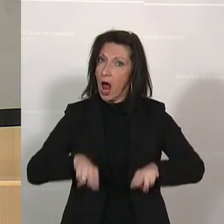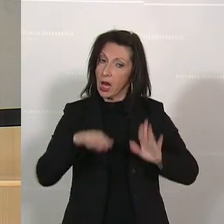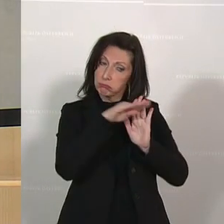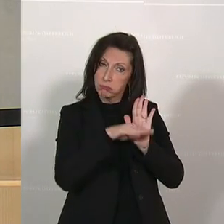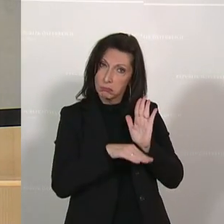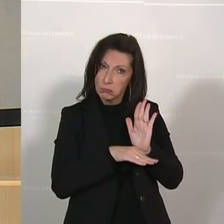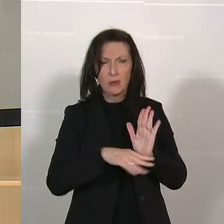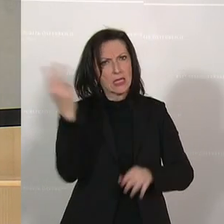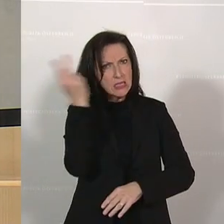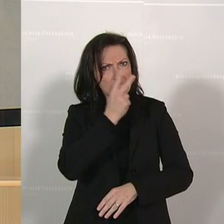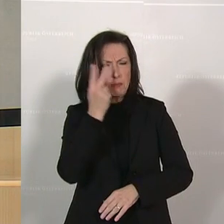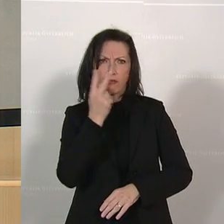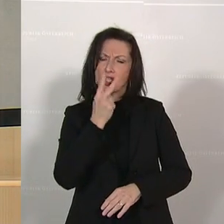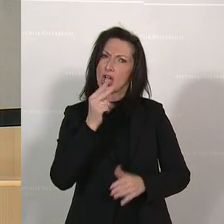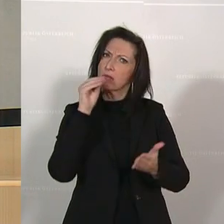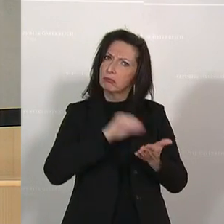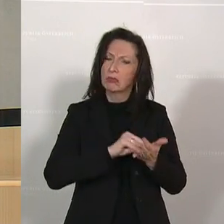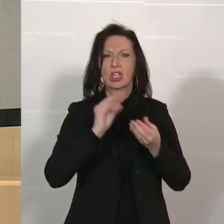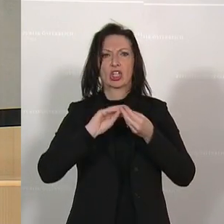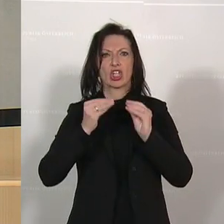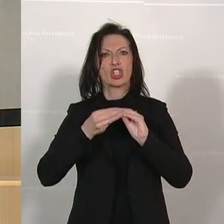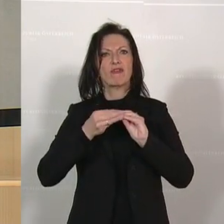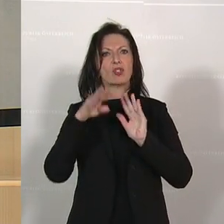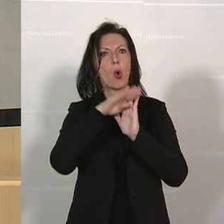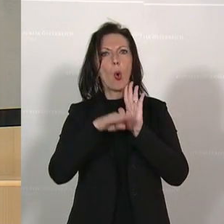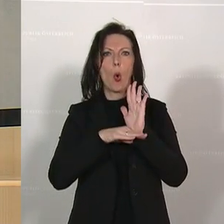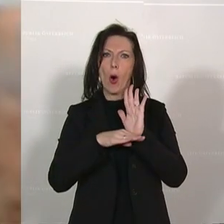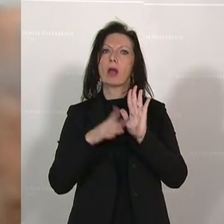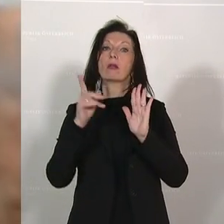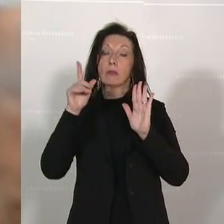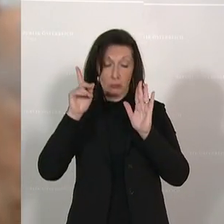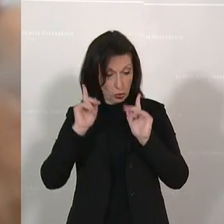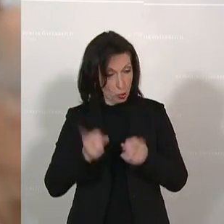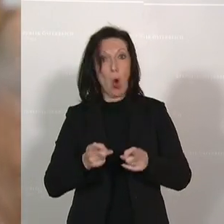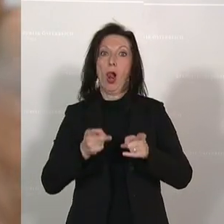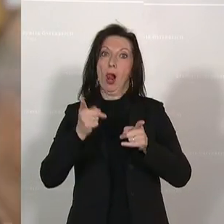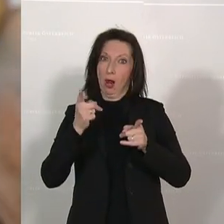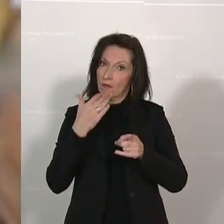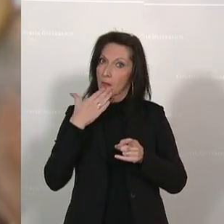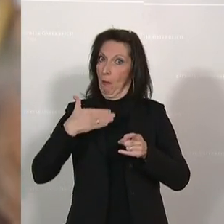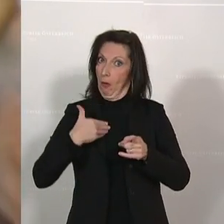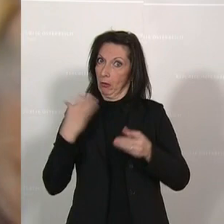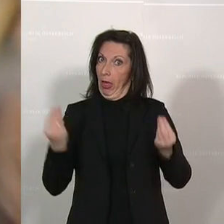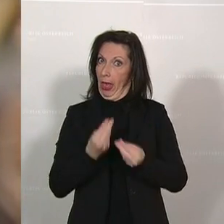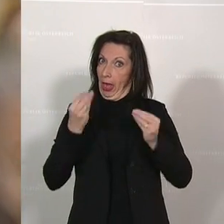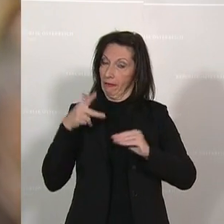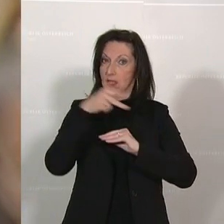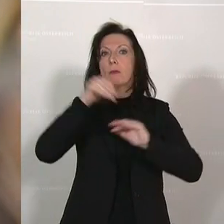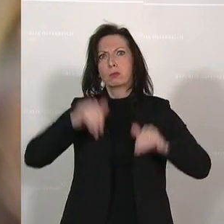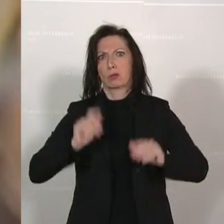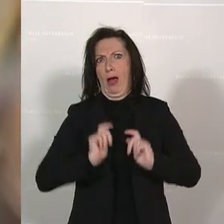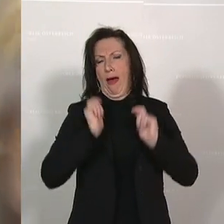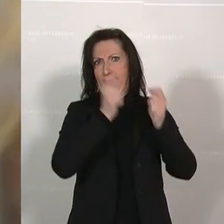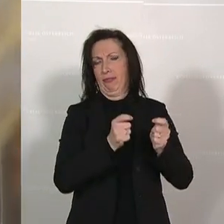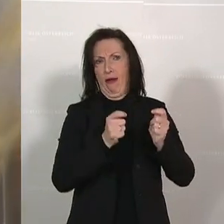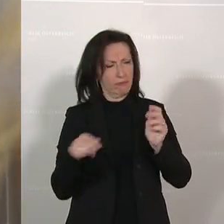Und dort ist natürlich selbstverständlich vorgesehen, dass zur Geschäftsordnung ein dementsprechender Antrag auch vorzulegen ist oder Antrag zu stellen ist.